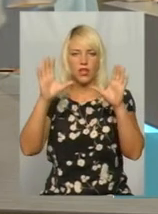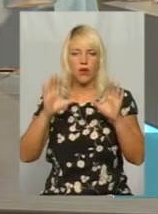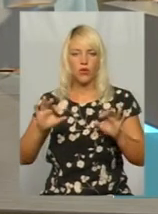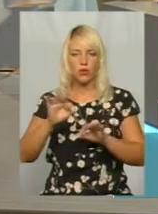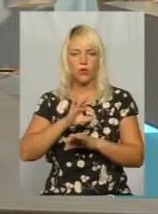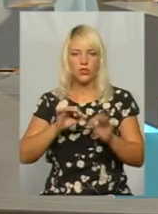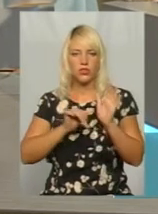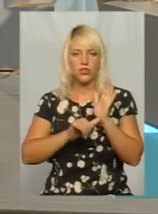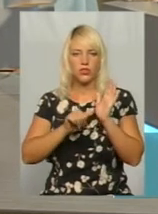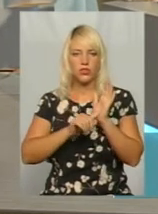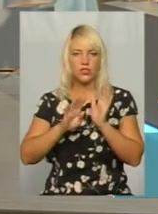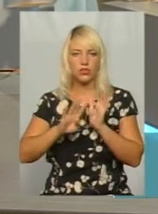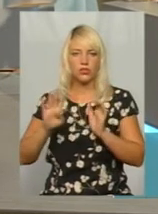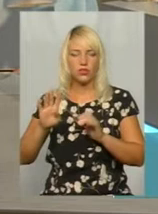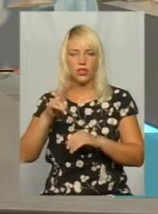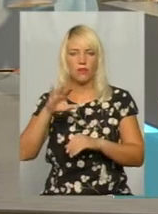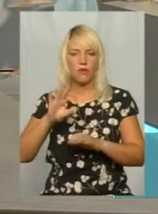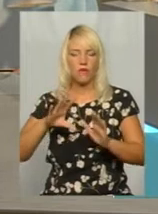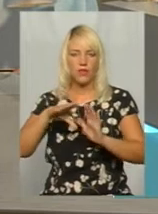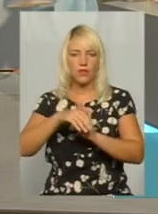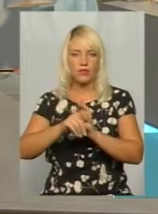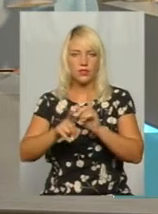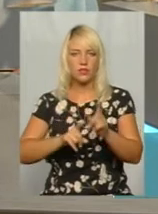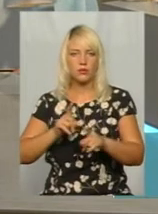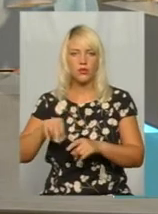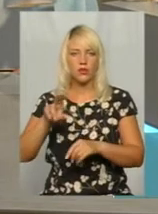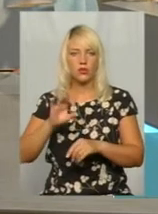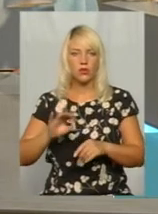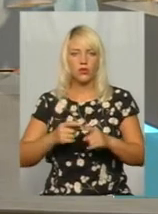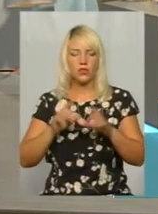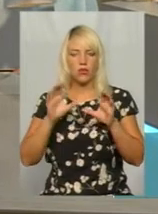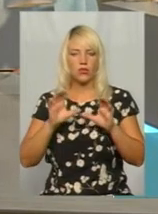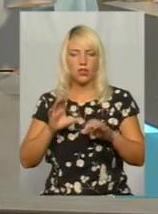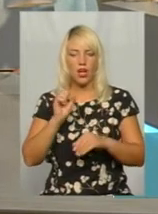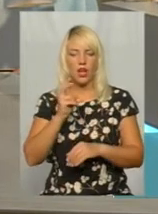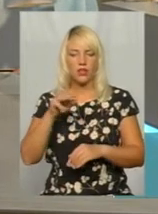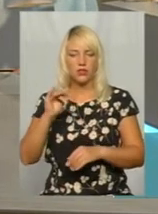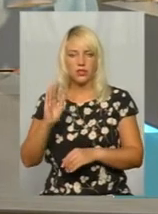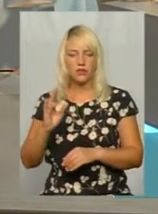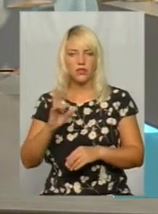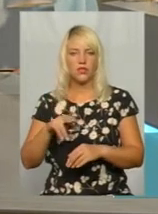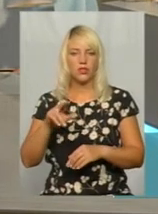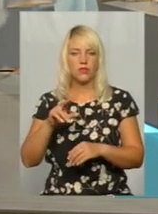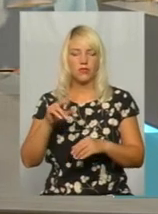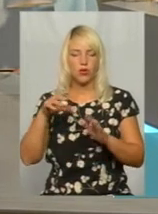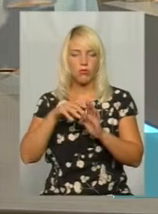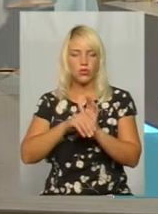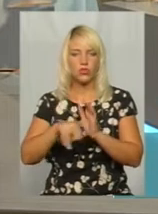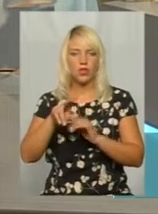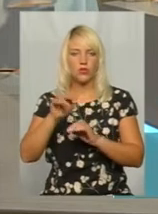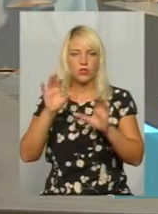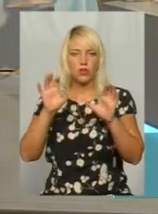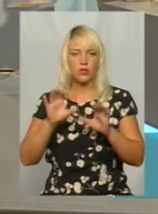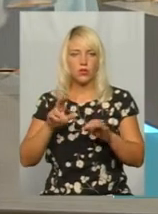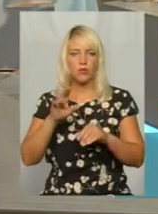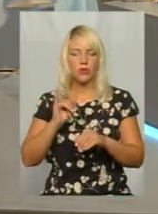6644 про внесення змін до певних законодавчих актів, в тому числі і до закону України про автомобільний транспорт.